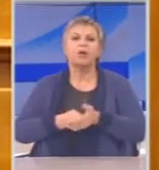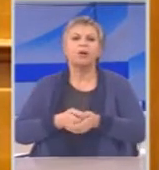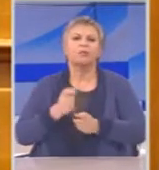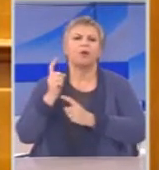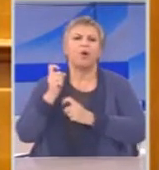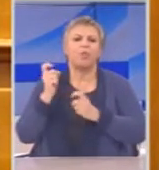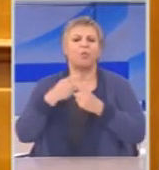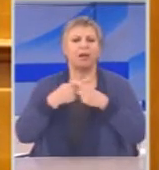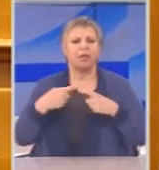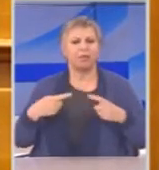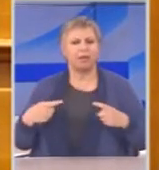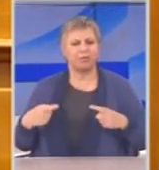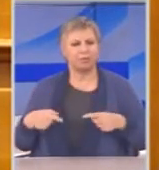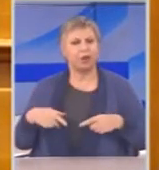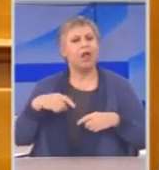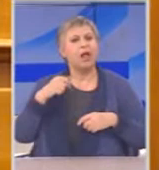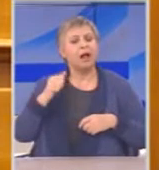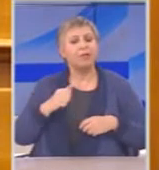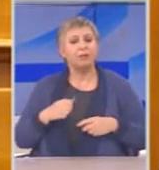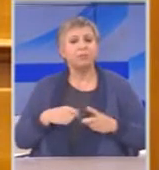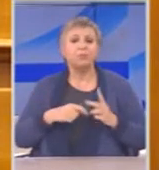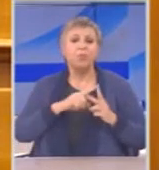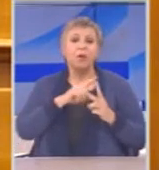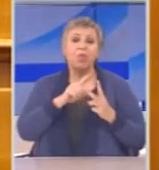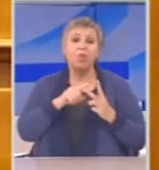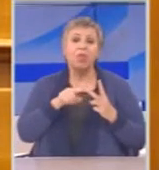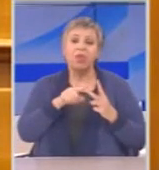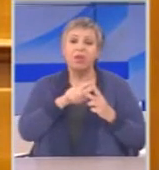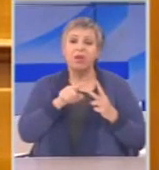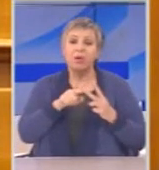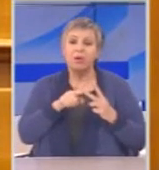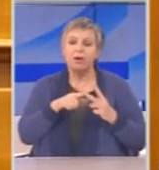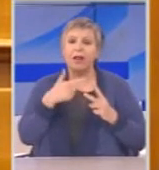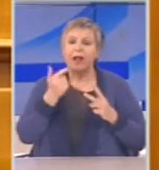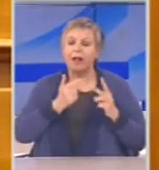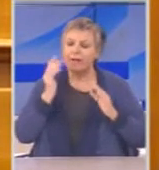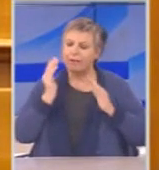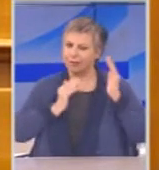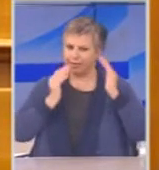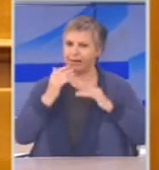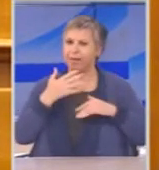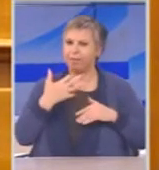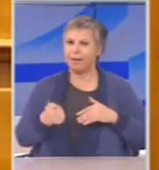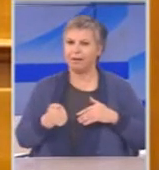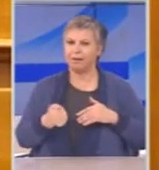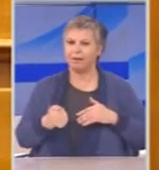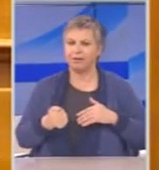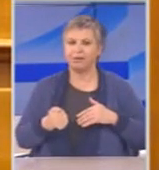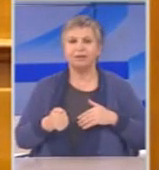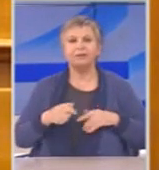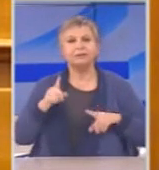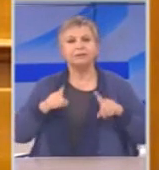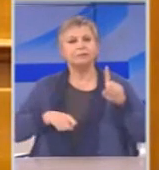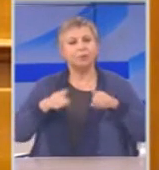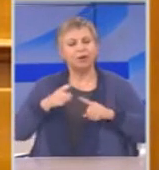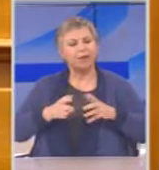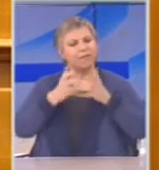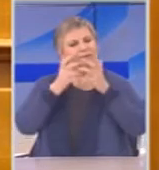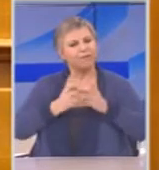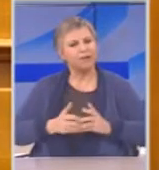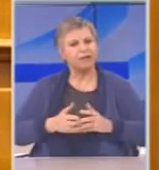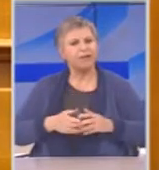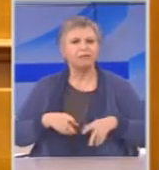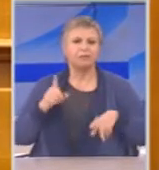υπήρχαν σκιές, άλλοτε μεγάλες και άλλοτε μικρές. Ίσως εδώ παίζει και ένα ρόλο η